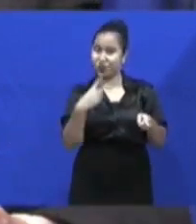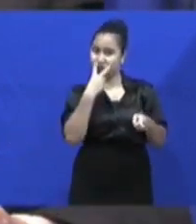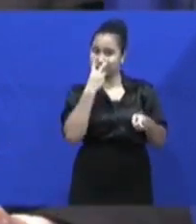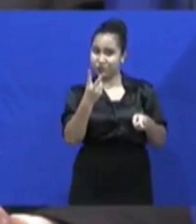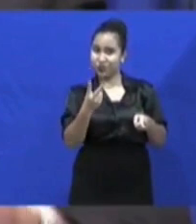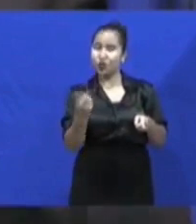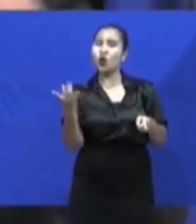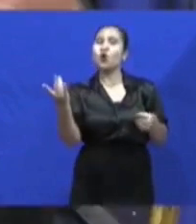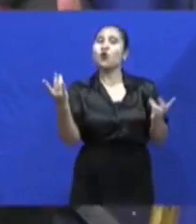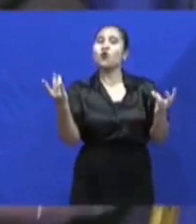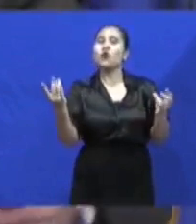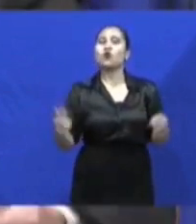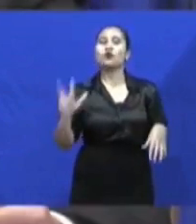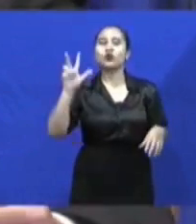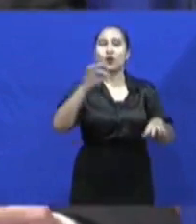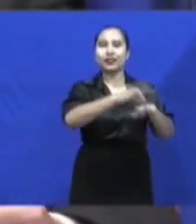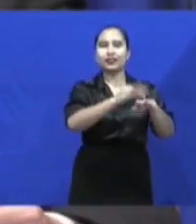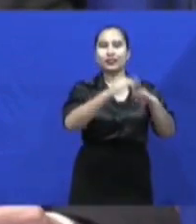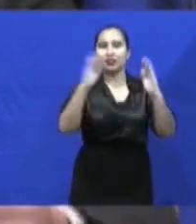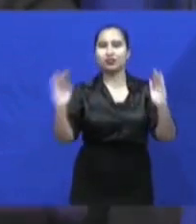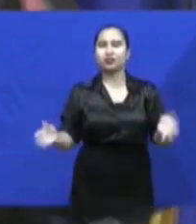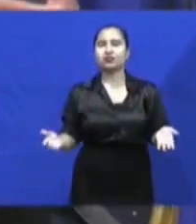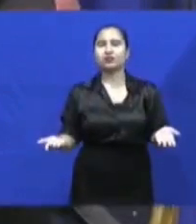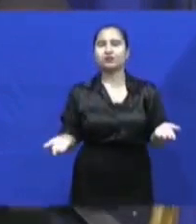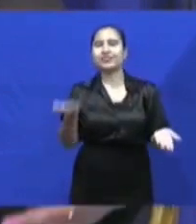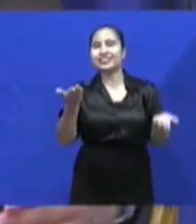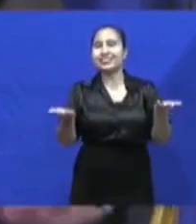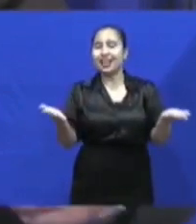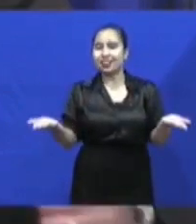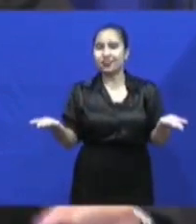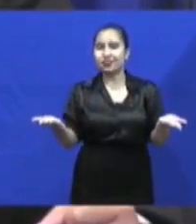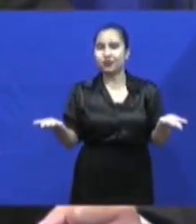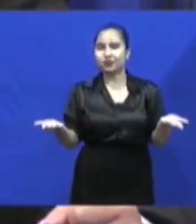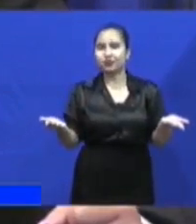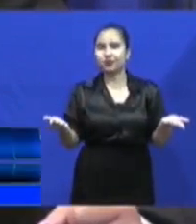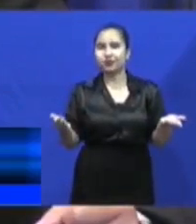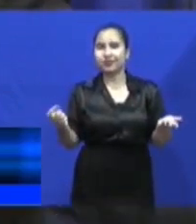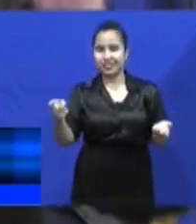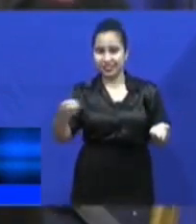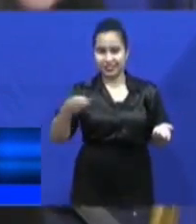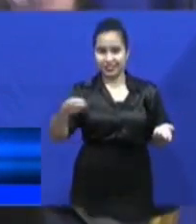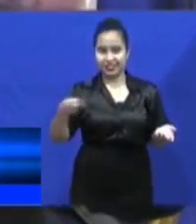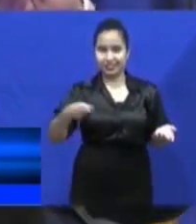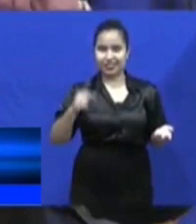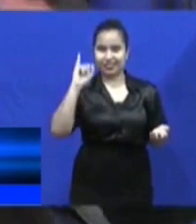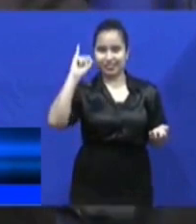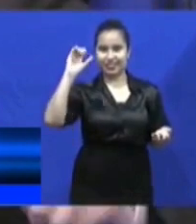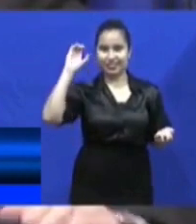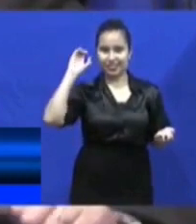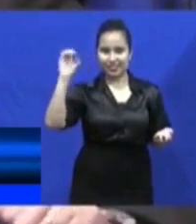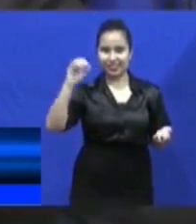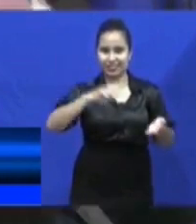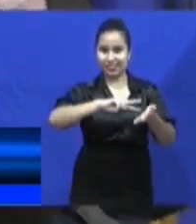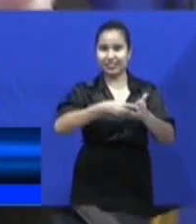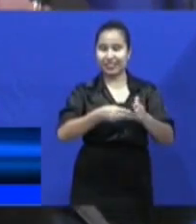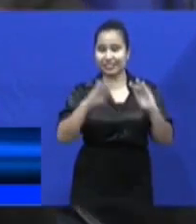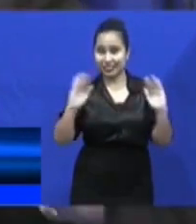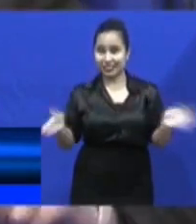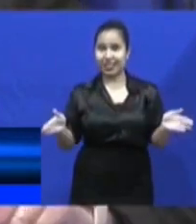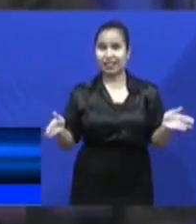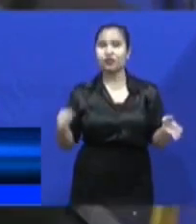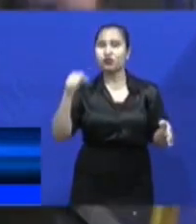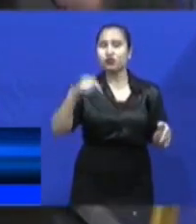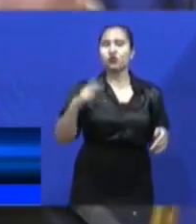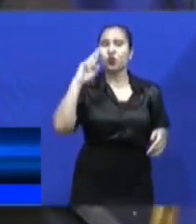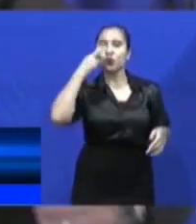met het Wanika ziekenhuis, waar we zijn ermee. Straks is de intensive care unit van het Wanika ziekenhuis al technisch opgeleverd, er wordt